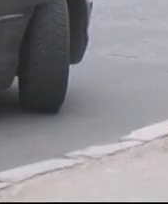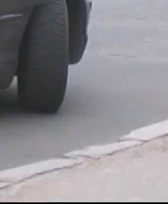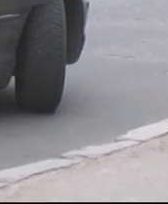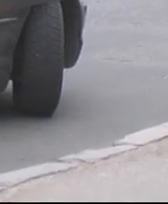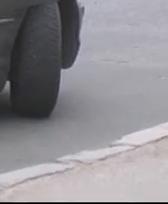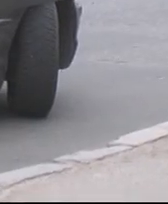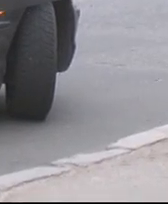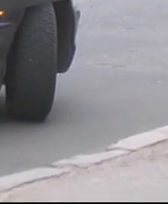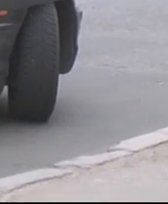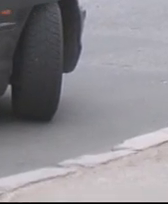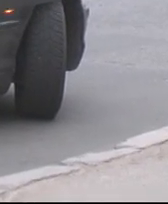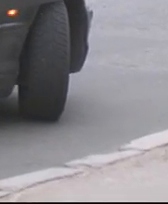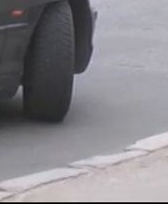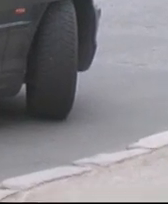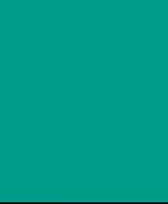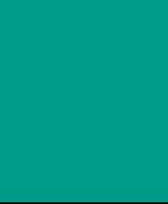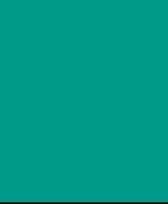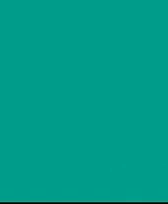Кривий. Новини на Суспільному. Хмельницький.